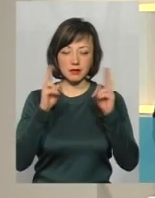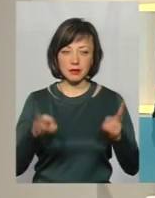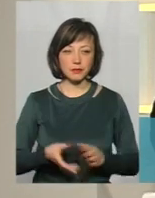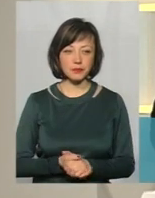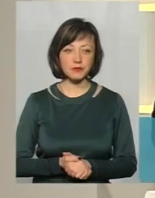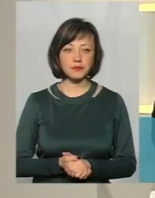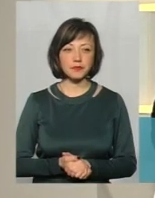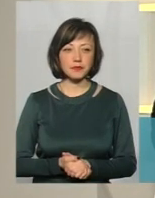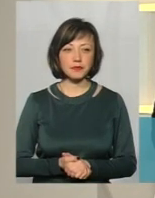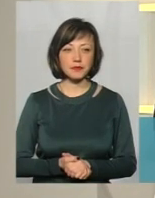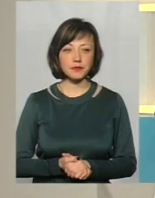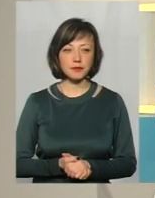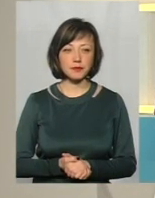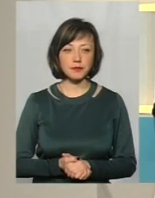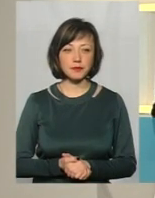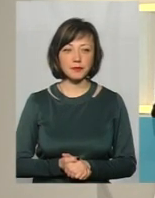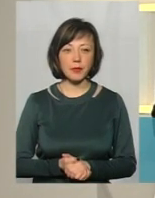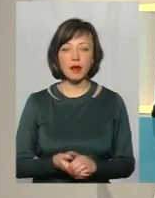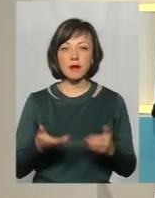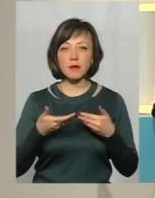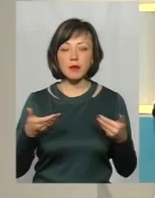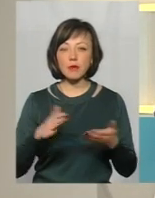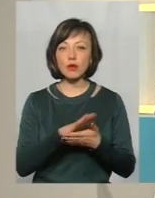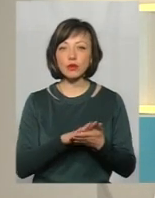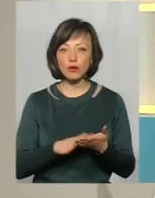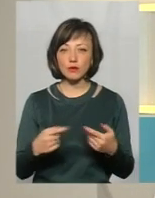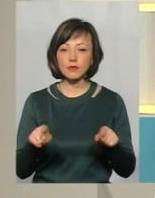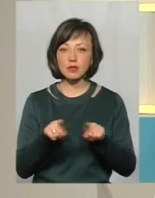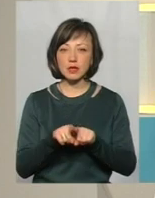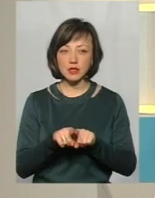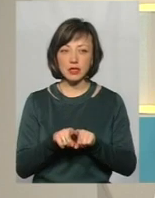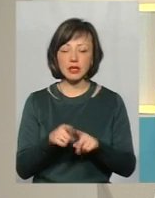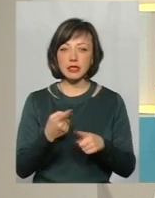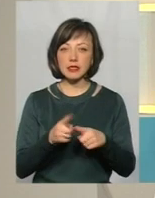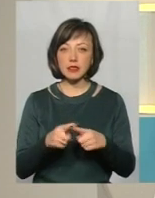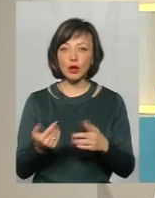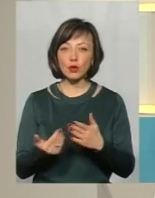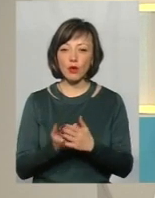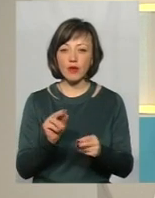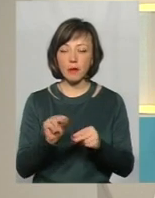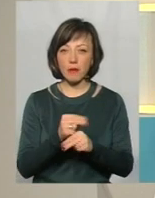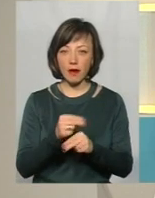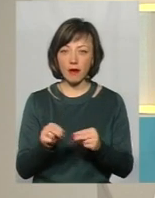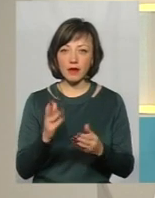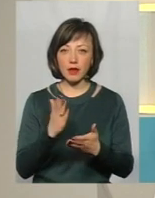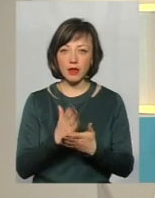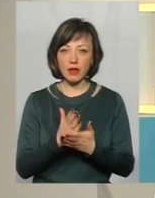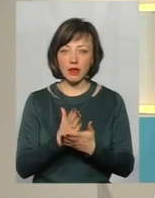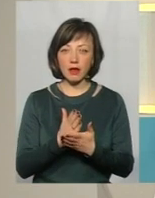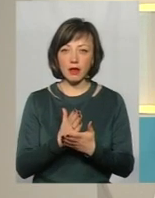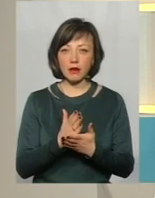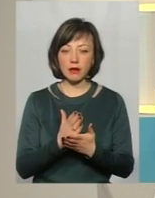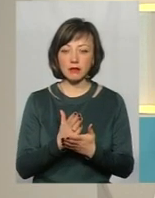Добре, тоді ми продовжуємо. Все ж таки, пані Алло, ці нові правки є фактором нового